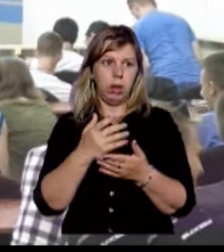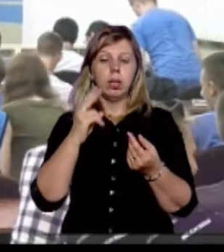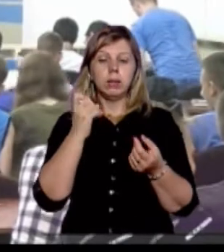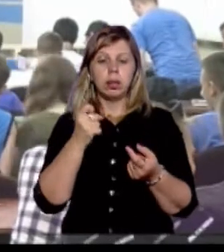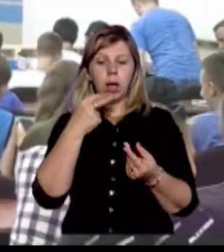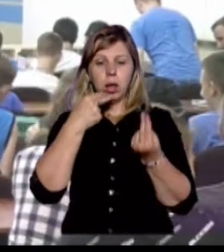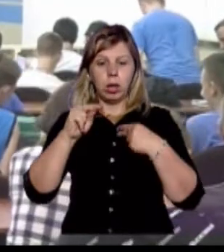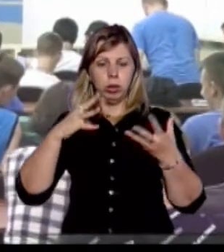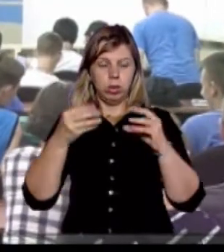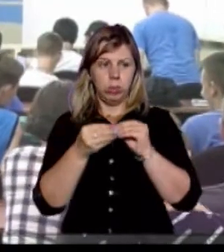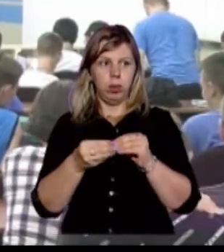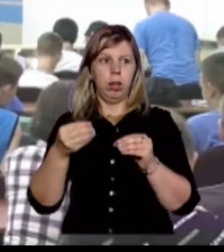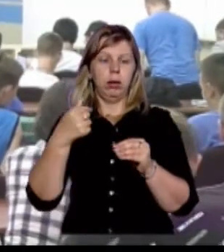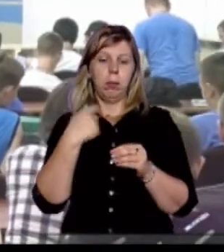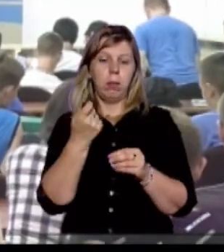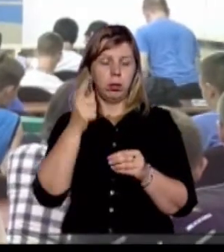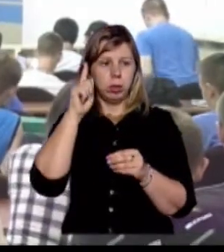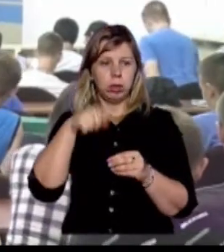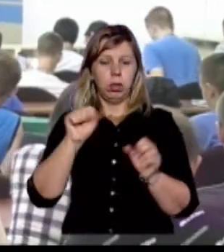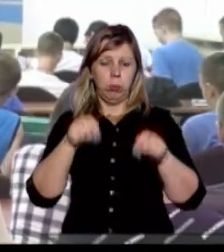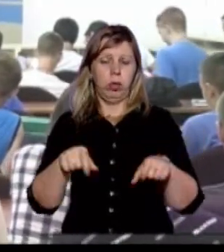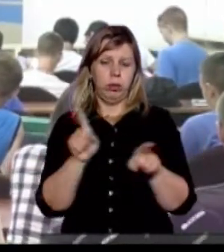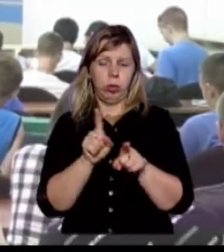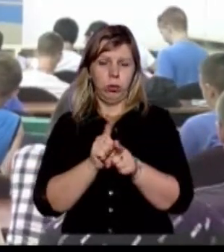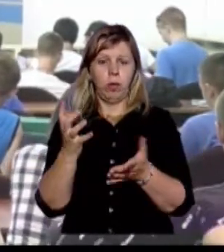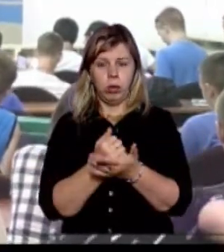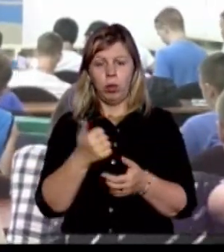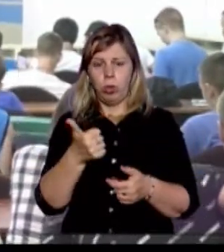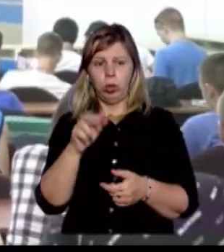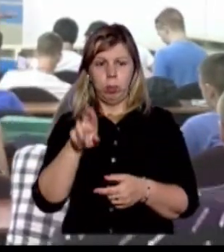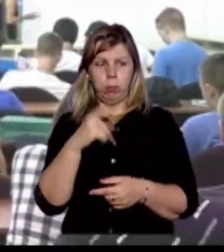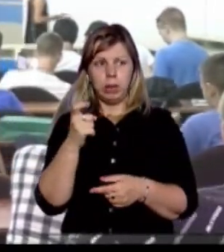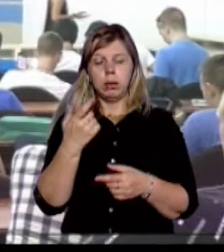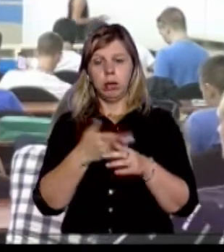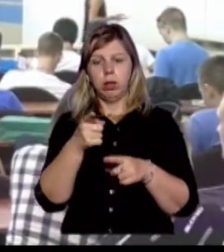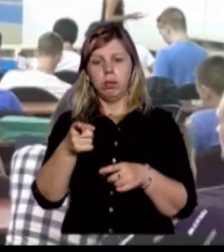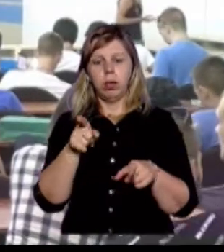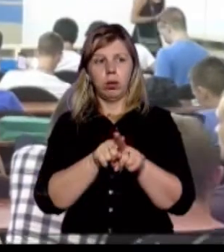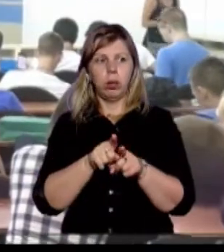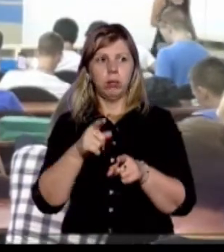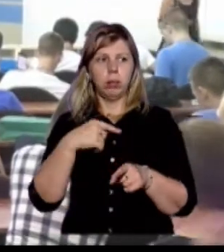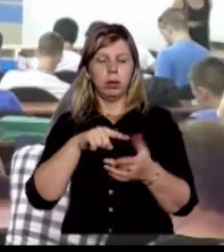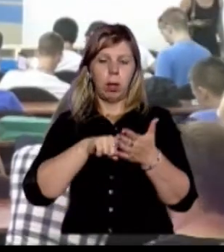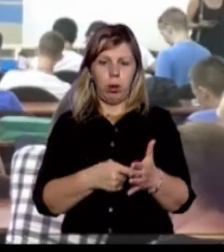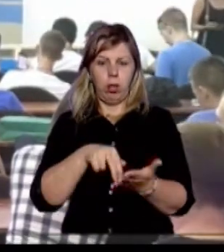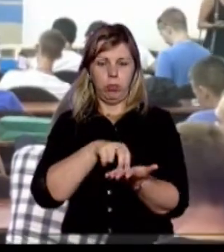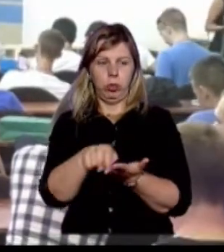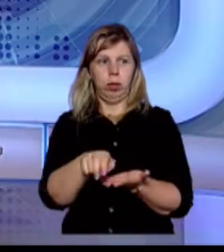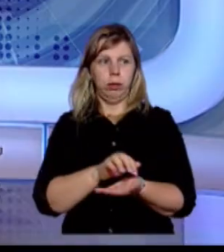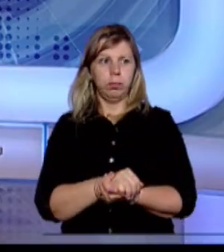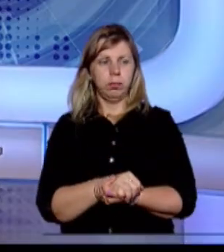'язання. Тобто ті, які прийшли і мало знають, можуть все рівно виграти гарний приз на тому, що вони дуже наполегливо йшли до міку.